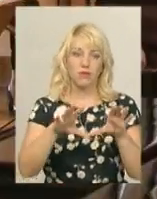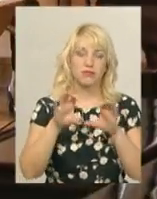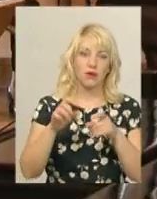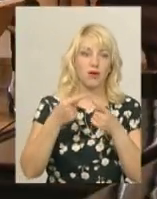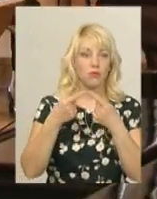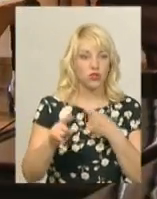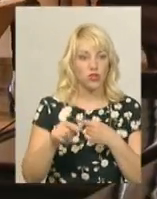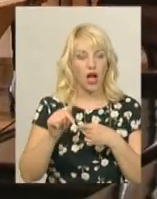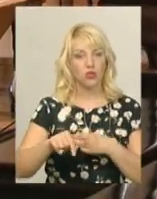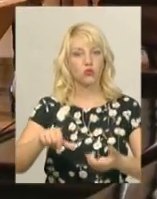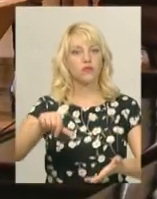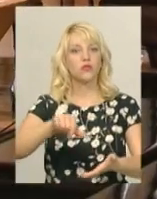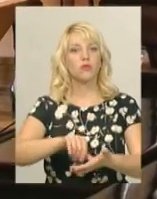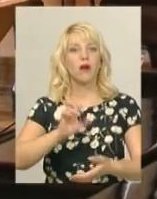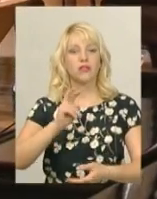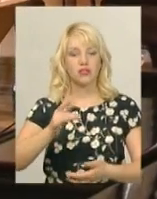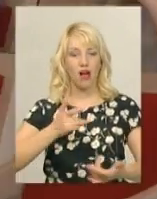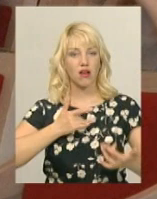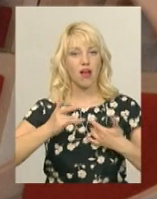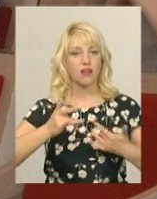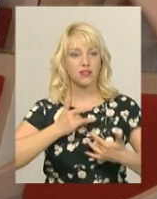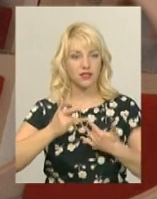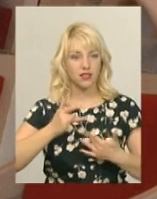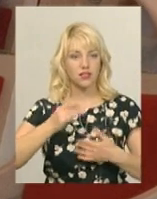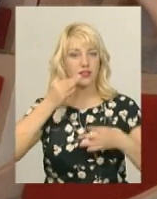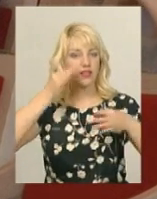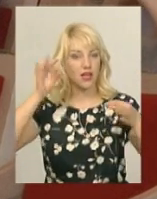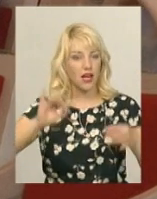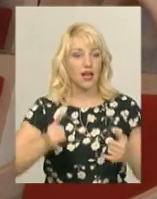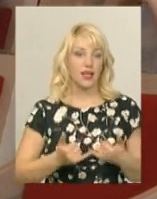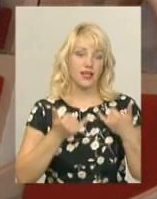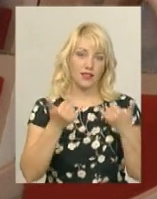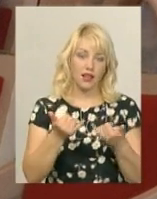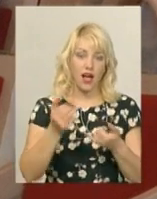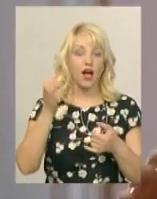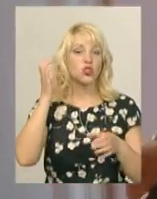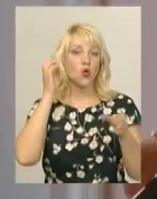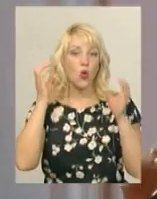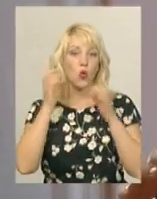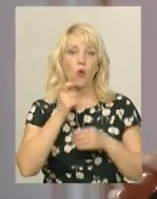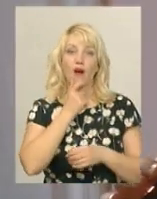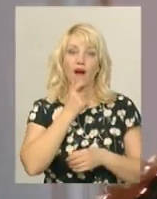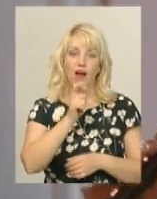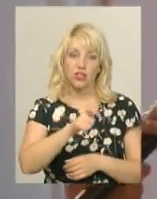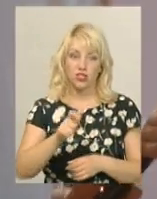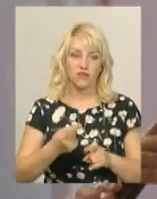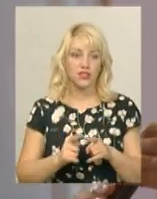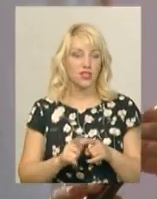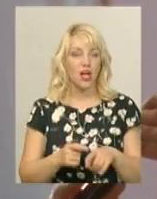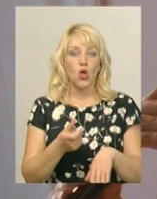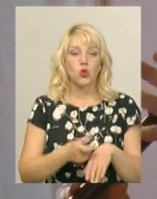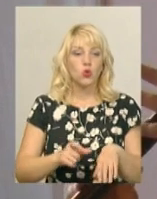Тут вони вже виступають як досвідчені виконавці. І для слухачів, дітей, маленькі приходять сюди, це також дуже